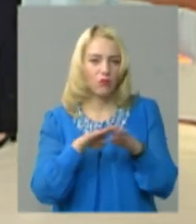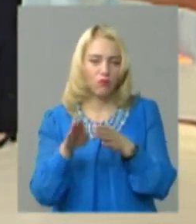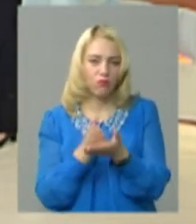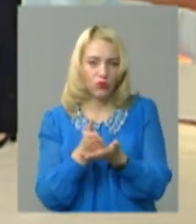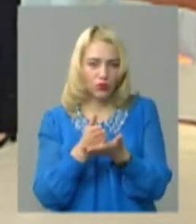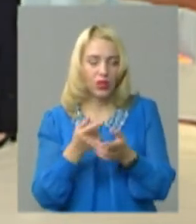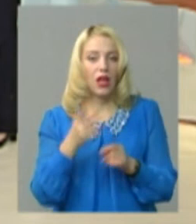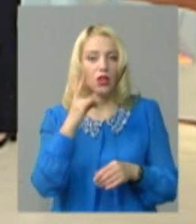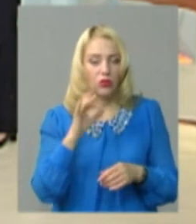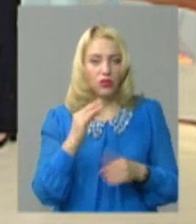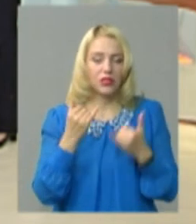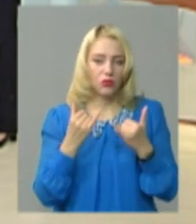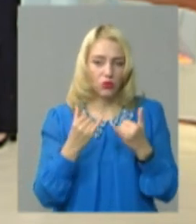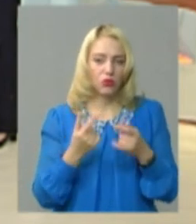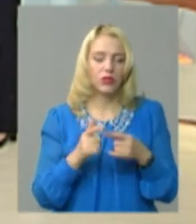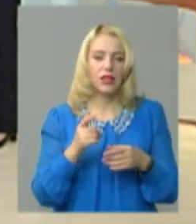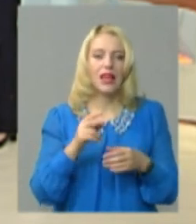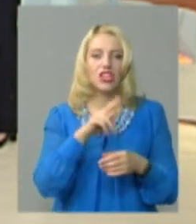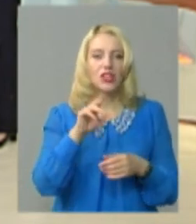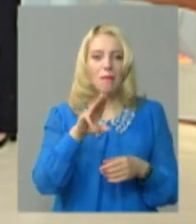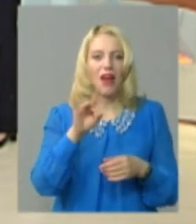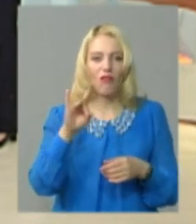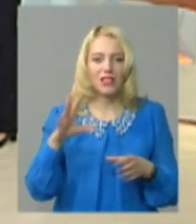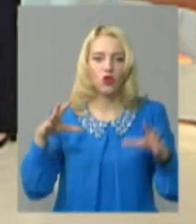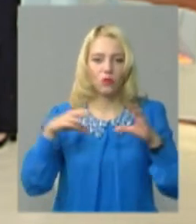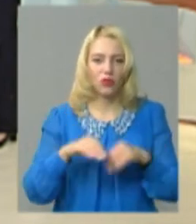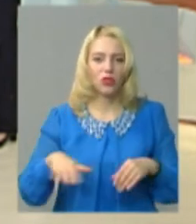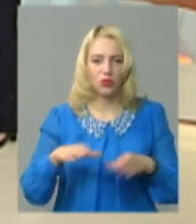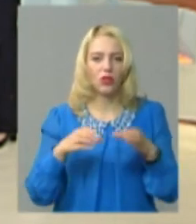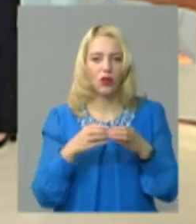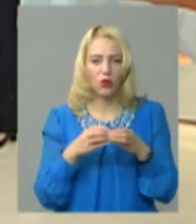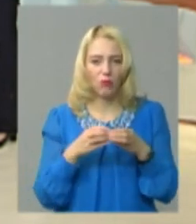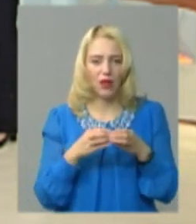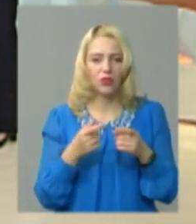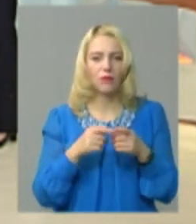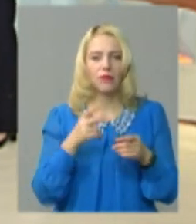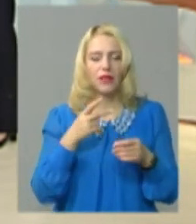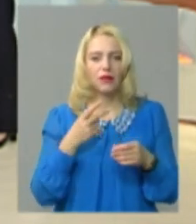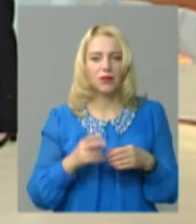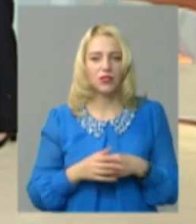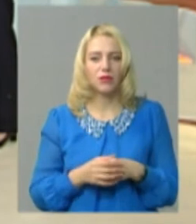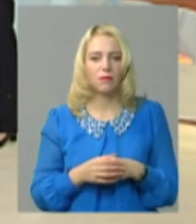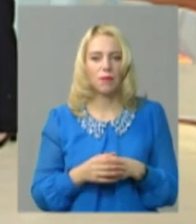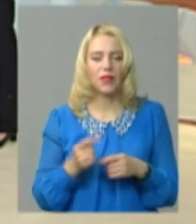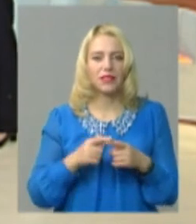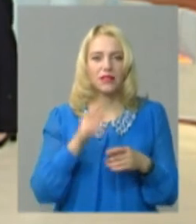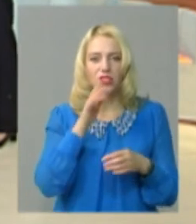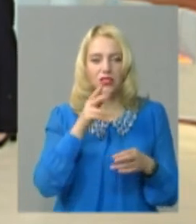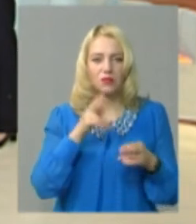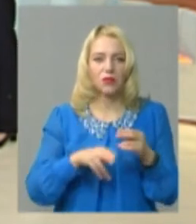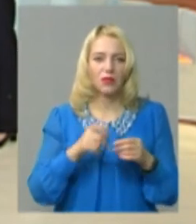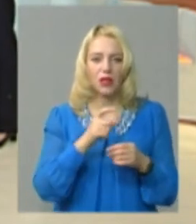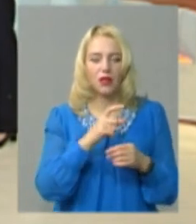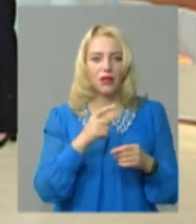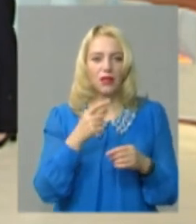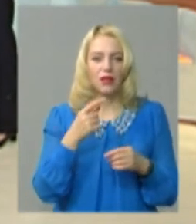знаєте, на сьогодні безпосередньо Чумировецький об'єдна територіальна громада це означає, що вже час вичерпали, будь ласка,